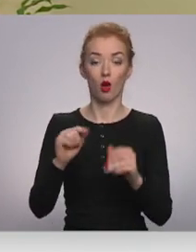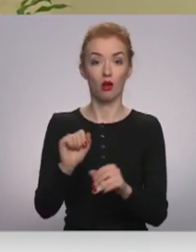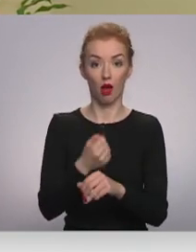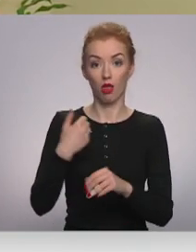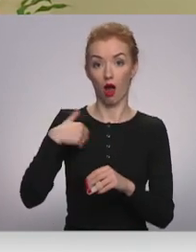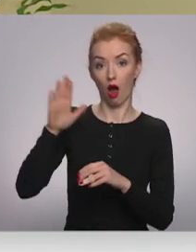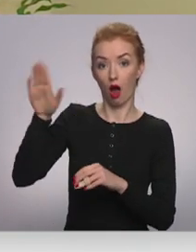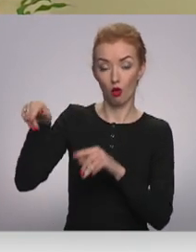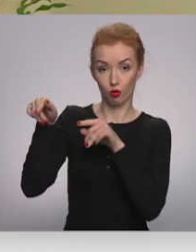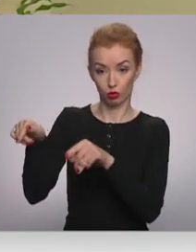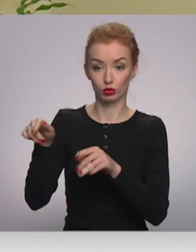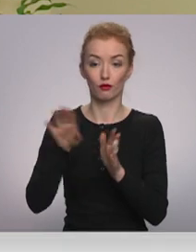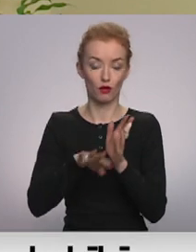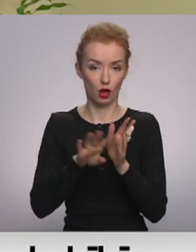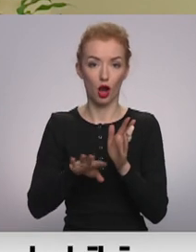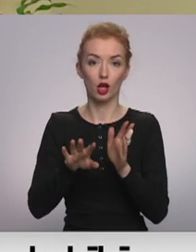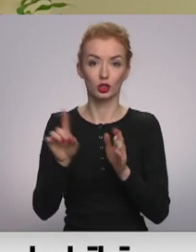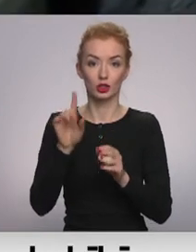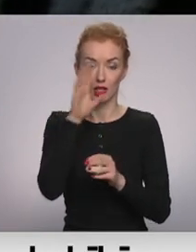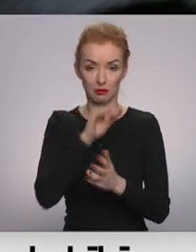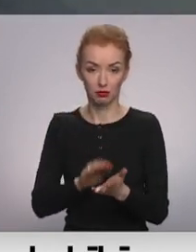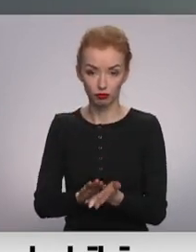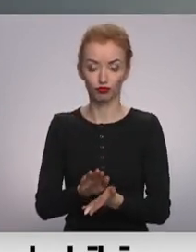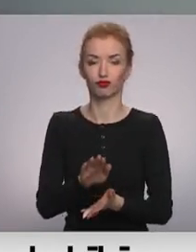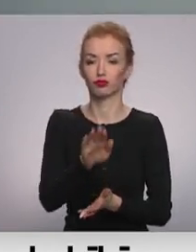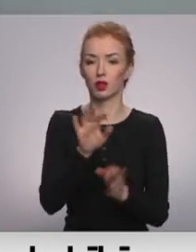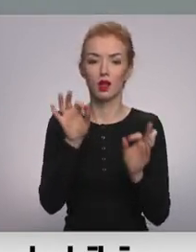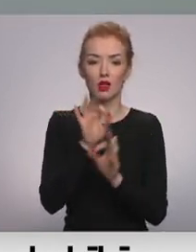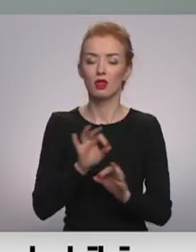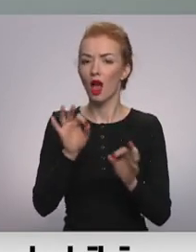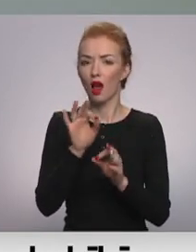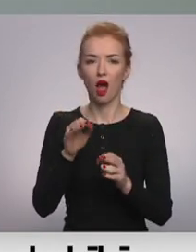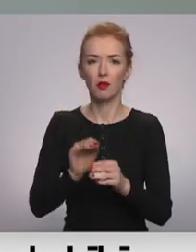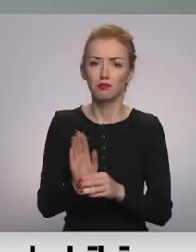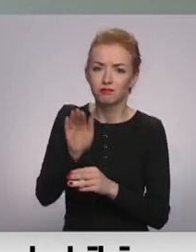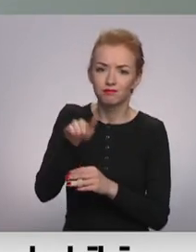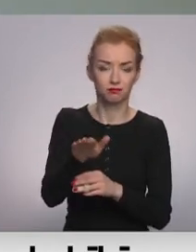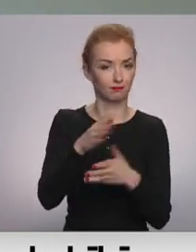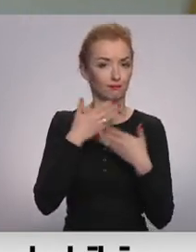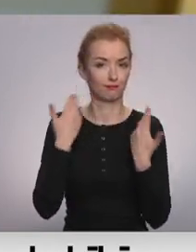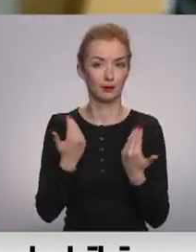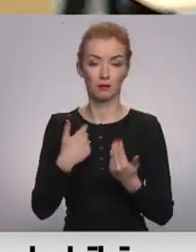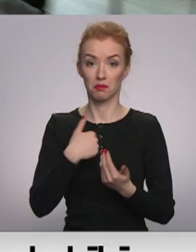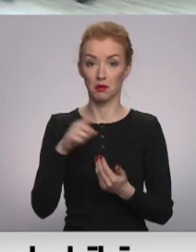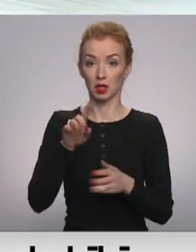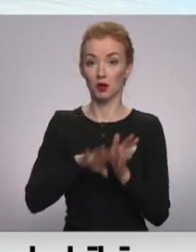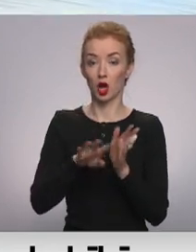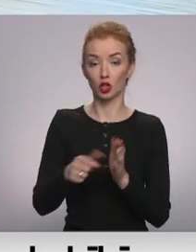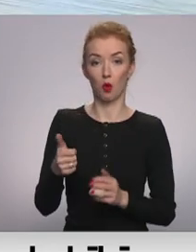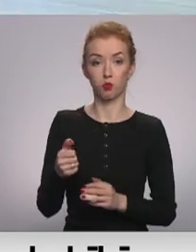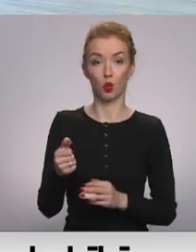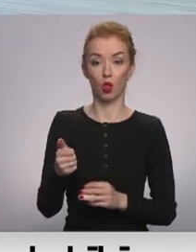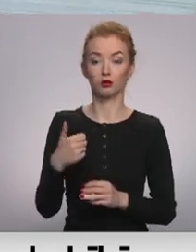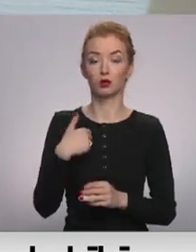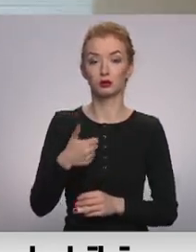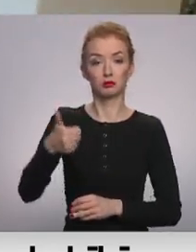paši redzējāt, ka vienkārši ir uzbrauktu vītes, nav nekur nekādas liekšaņa. Man ir pults, ar kuru es varu